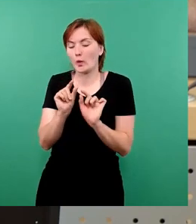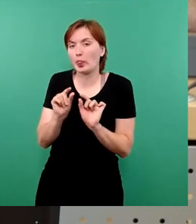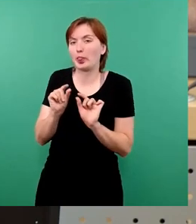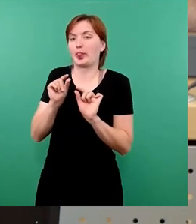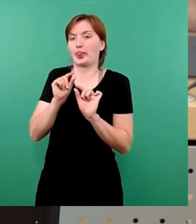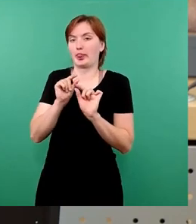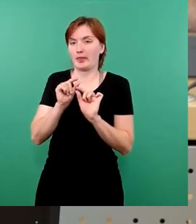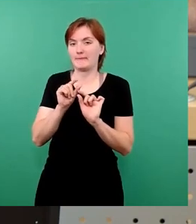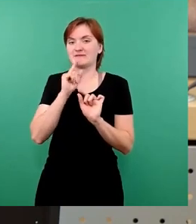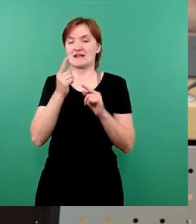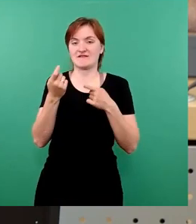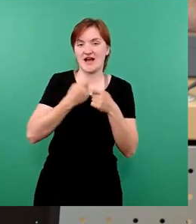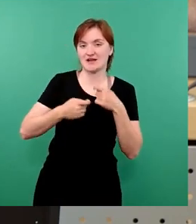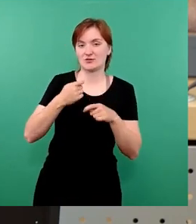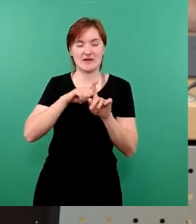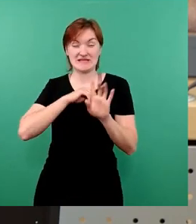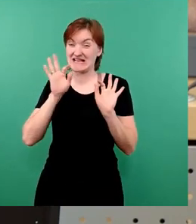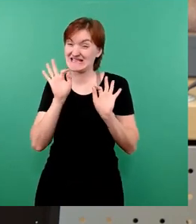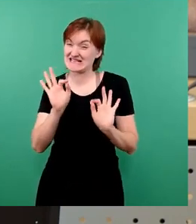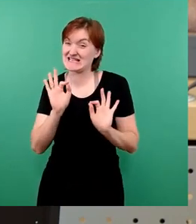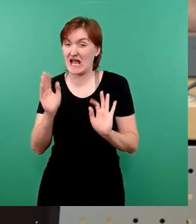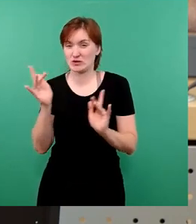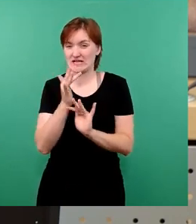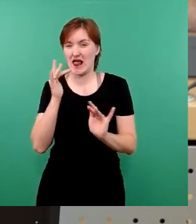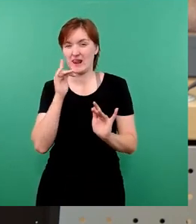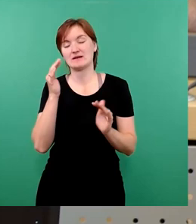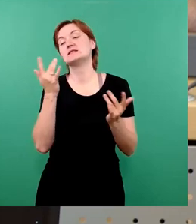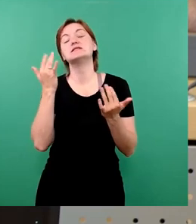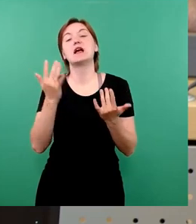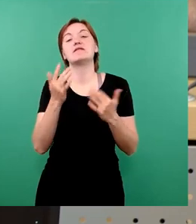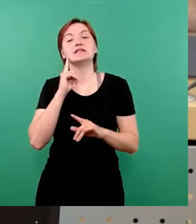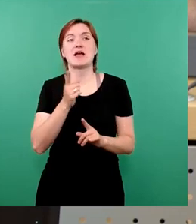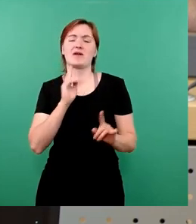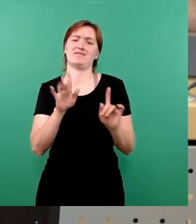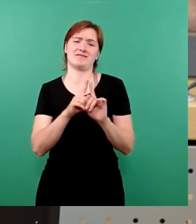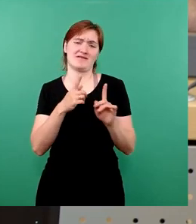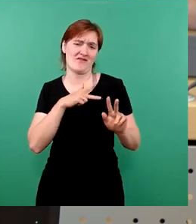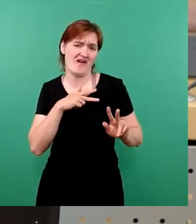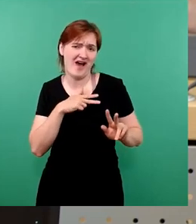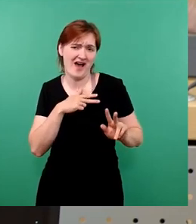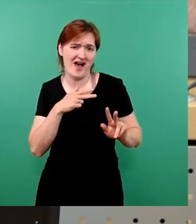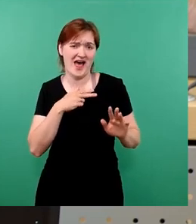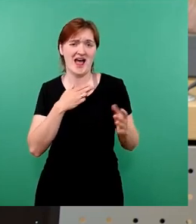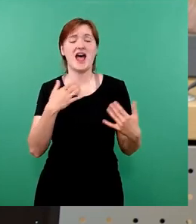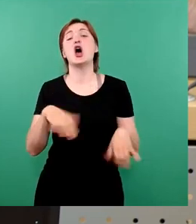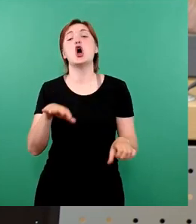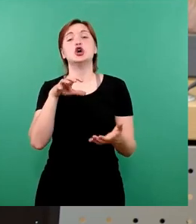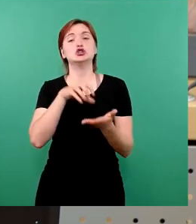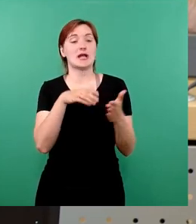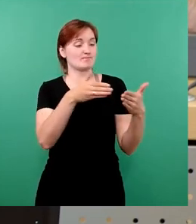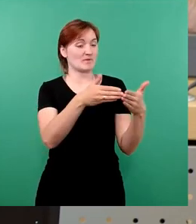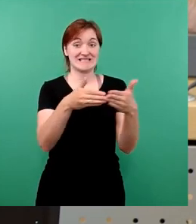Man berichtigt nämlich, ich habe die genaue Zahl nicht im Kopf. Weit davon entfernt, was eigentlich die Stadtbezirke bekommen sollen.